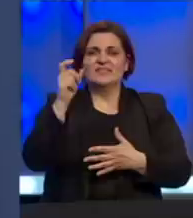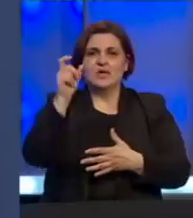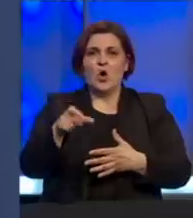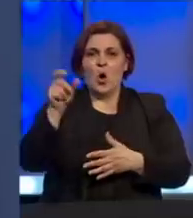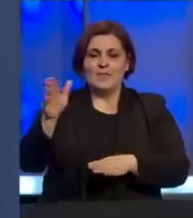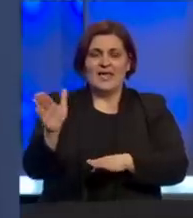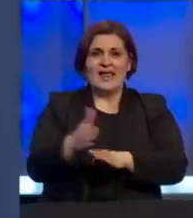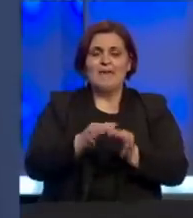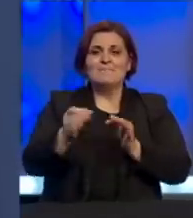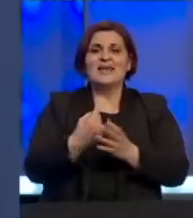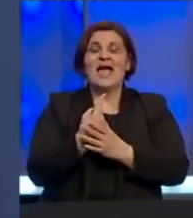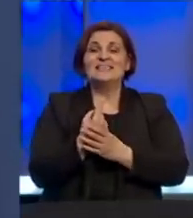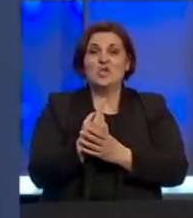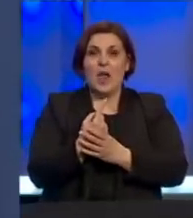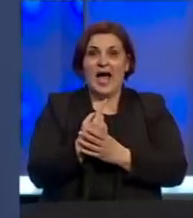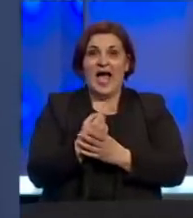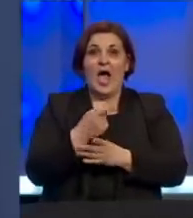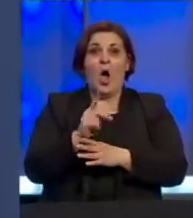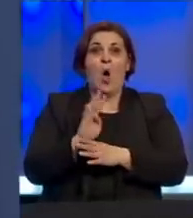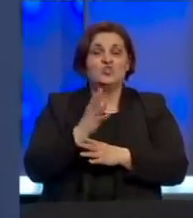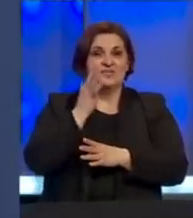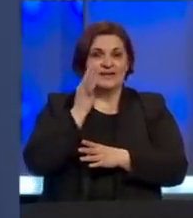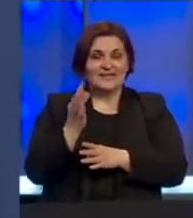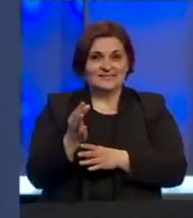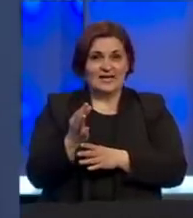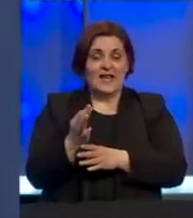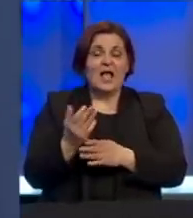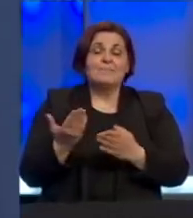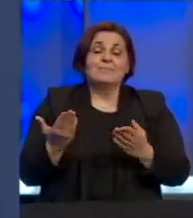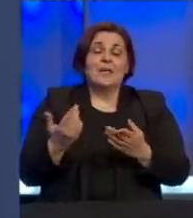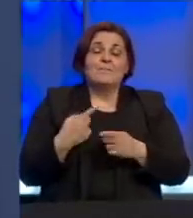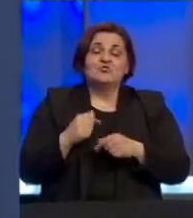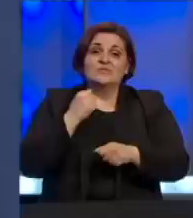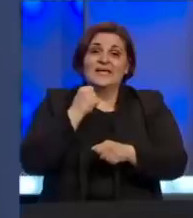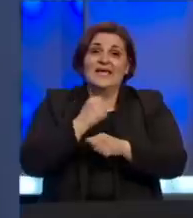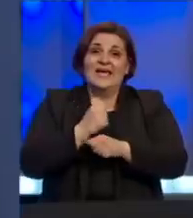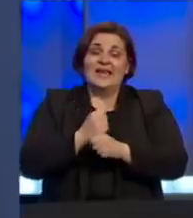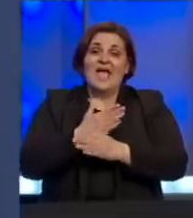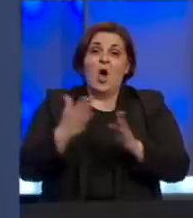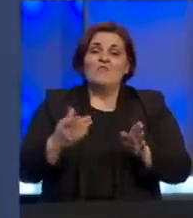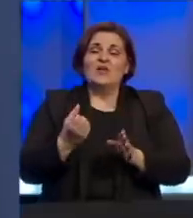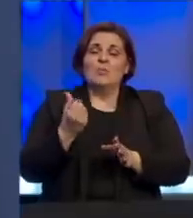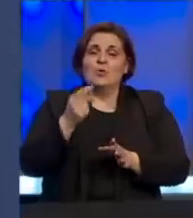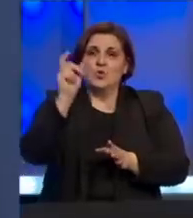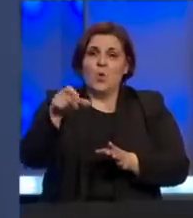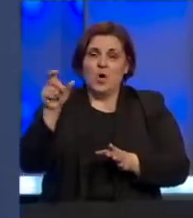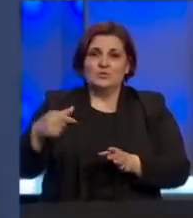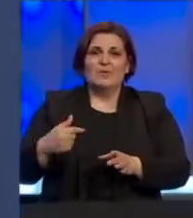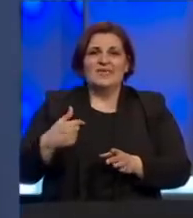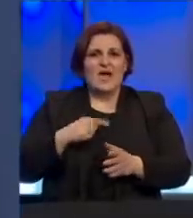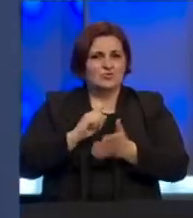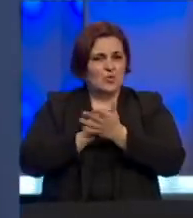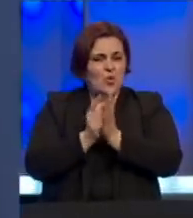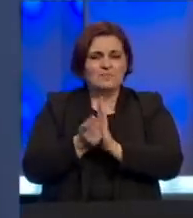istekla mjera izolacije od 14 dana. Obzirom da se radi o velikom broju lica, ja ću ovdje